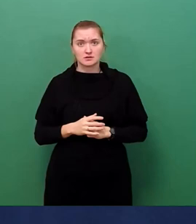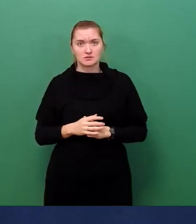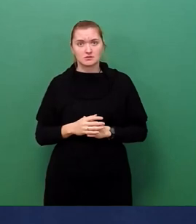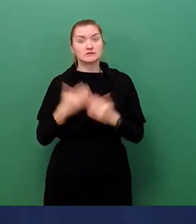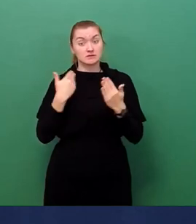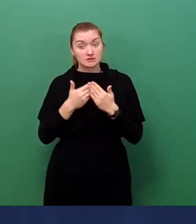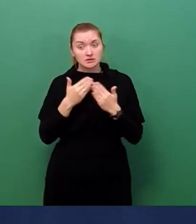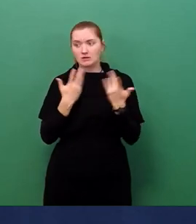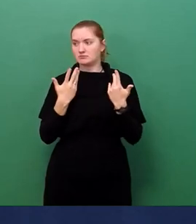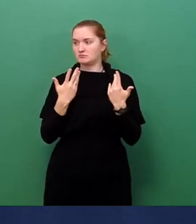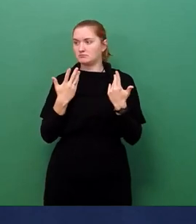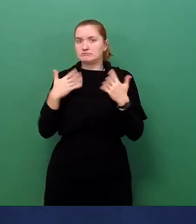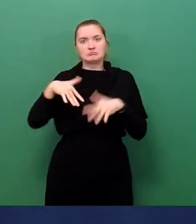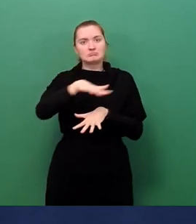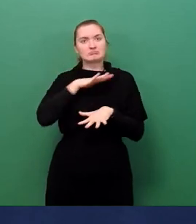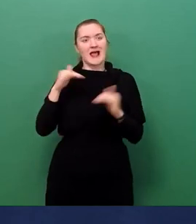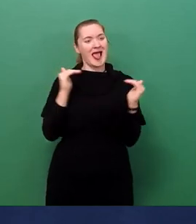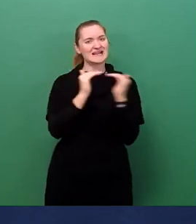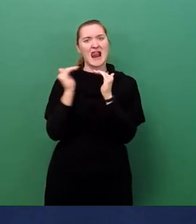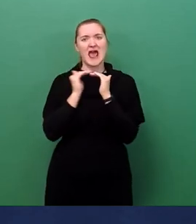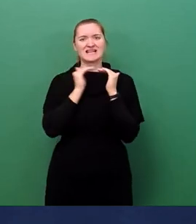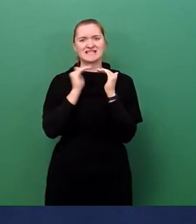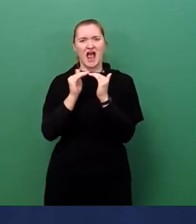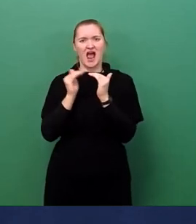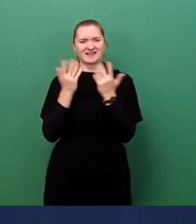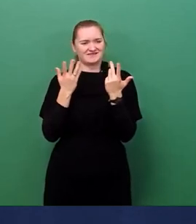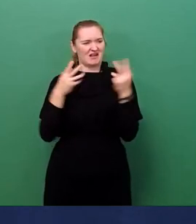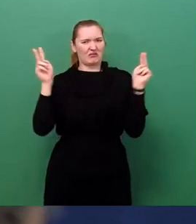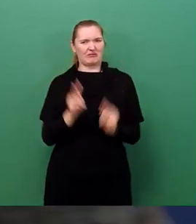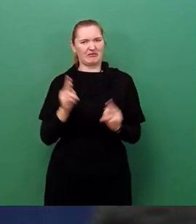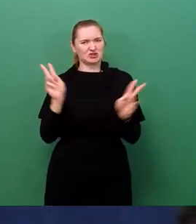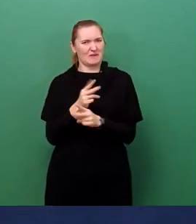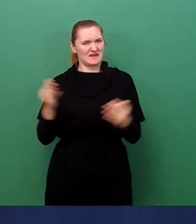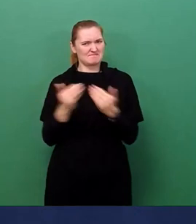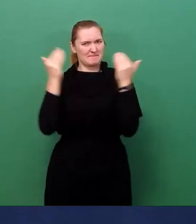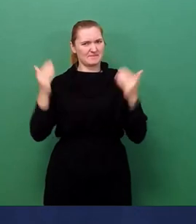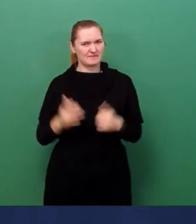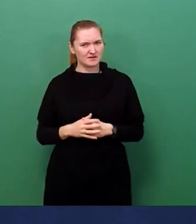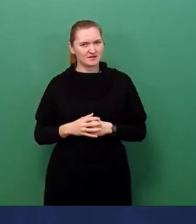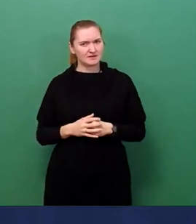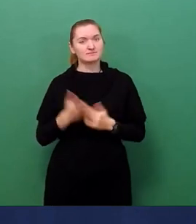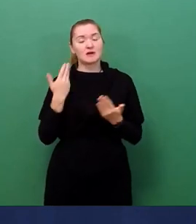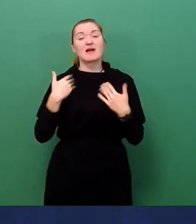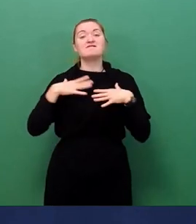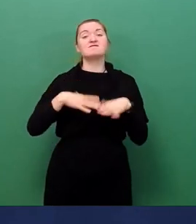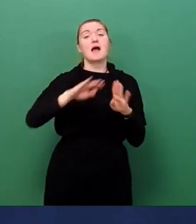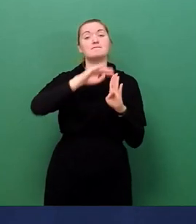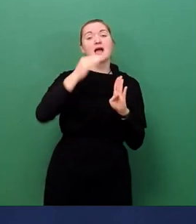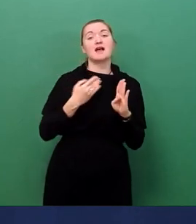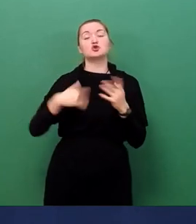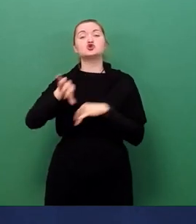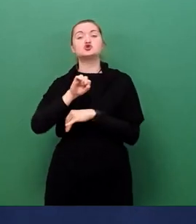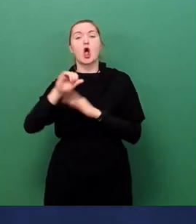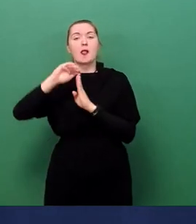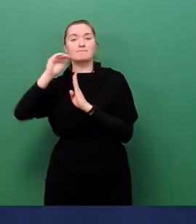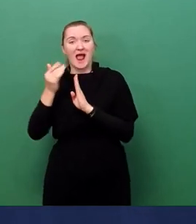Gleichheitsgrundsatzes kommen kann. Diese Situation hat die Oberbürgermeister beispielsweise von Freiberg und Stolberg dazu bewogen, von